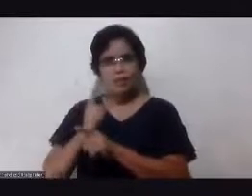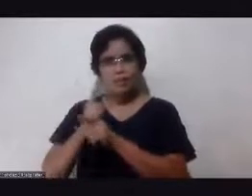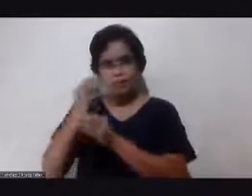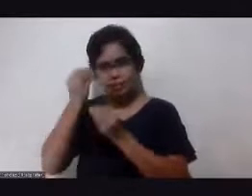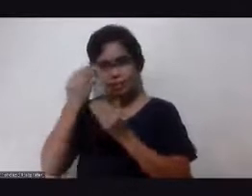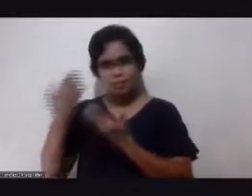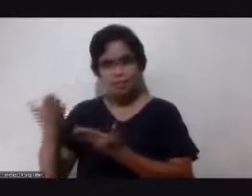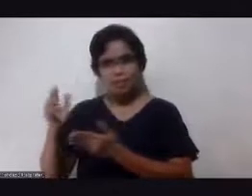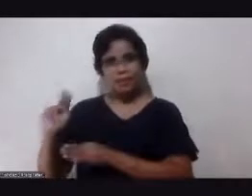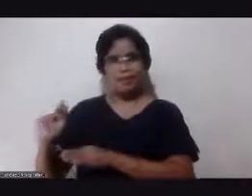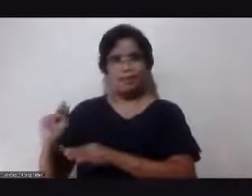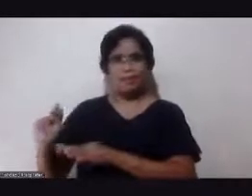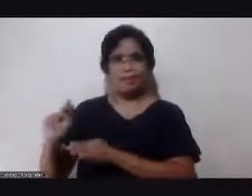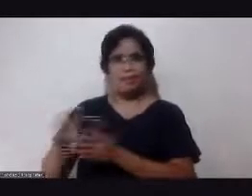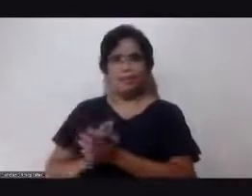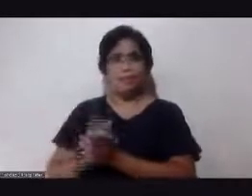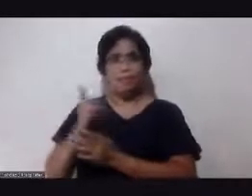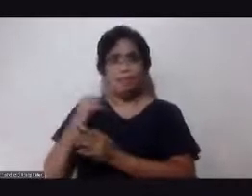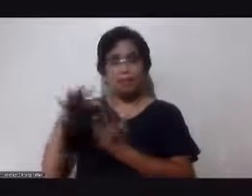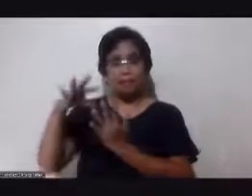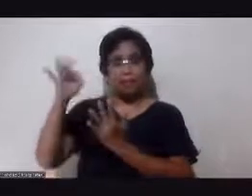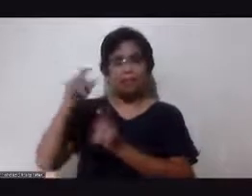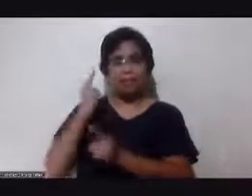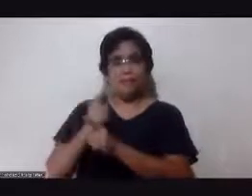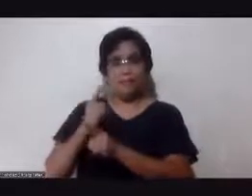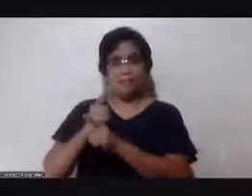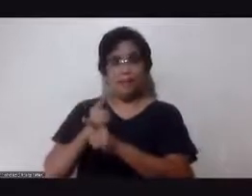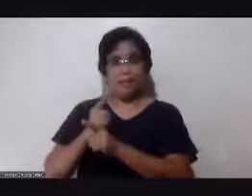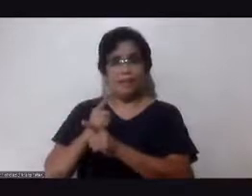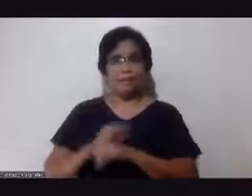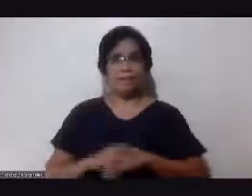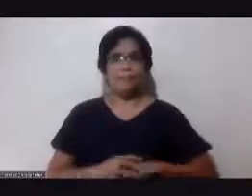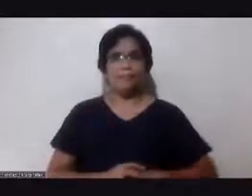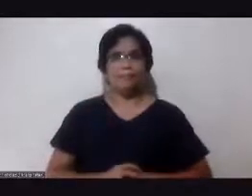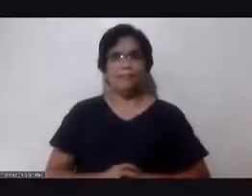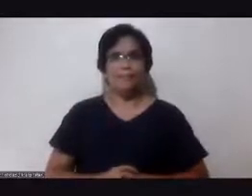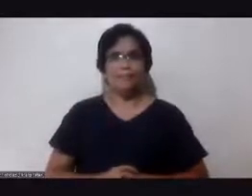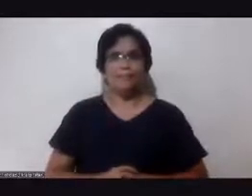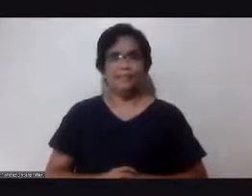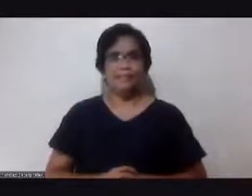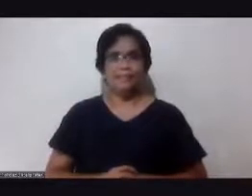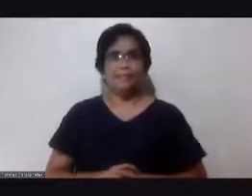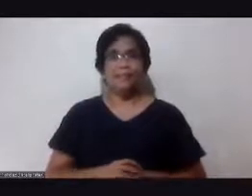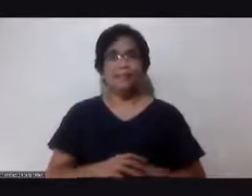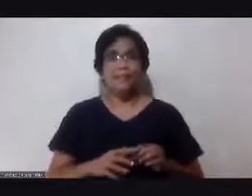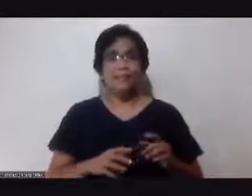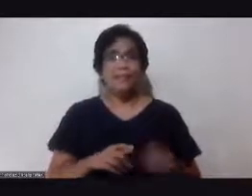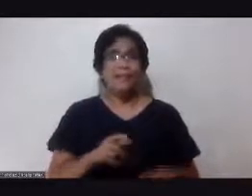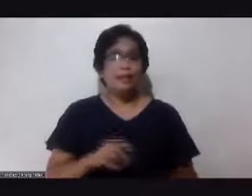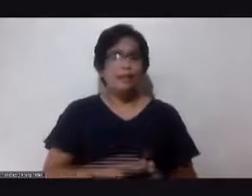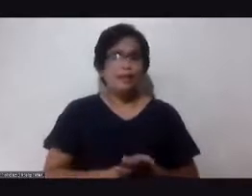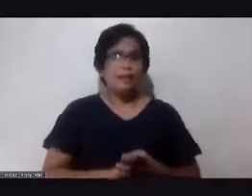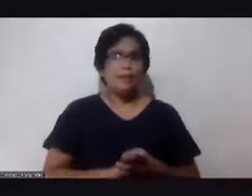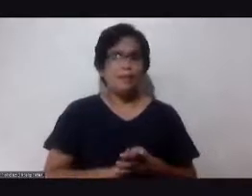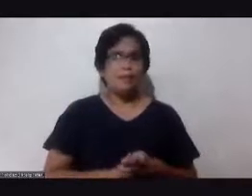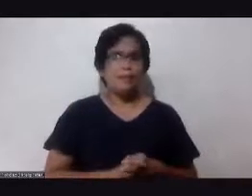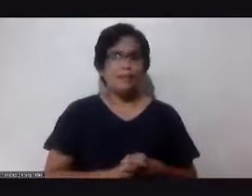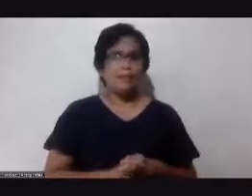kinakailangan natin para pumili tayo ng tama. Sa ating pagbabalik. Pakinggan lang po natin ang pagpapaalala ng ating istasyon.